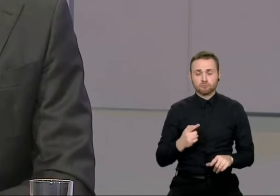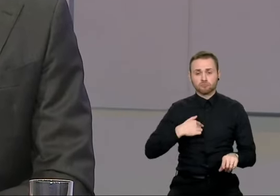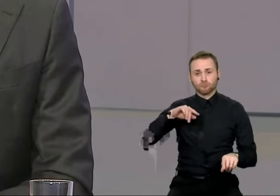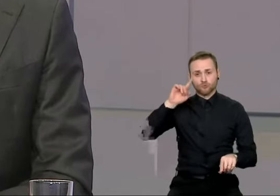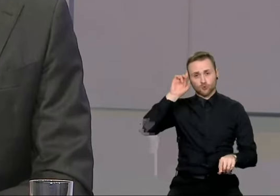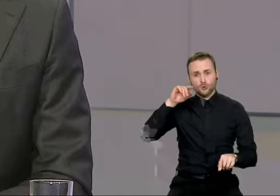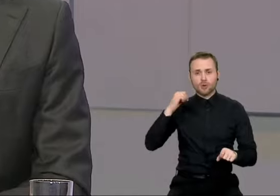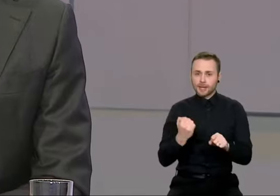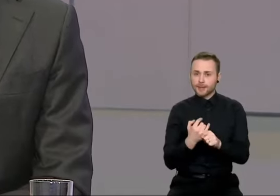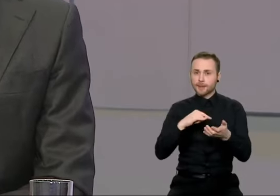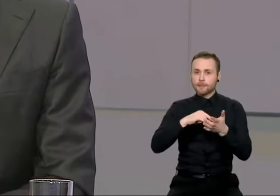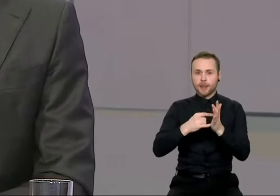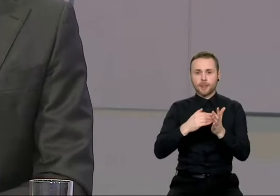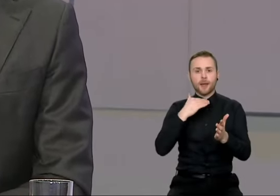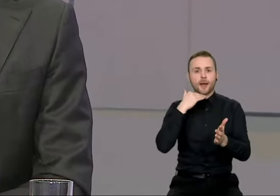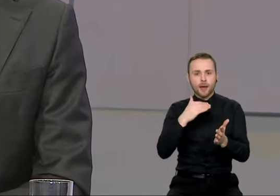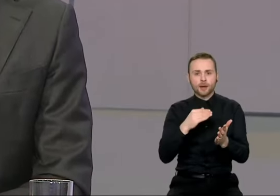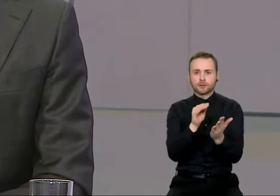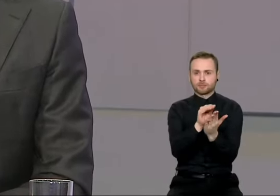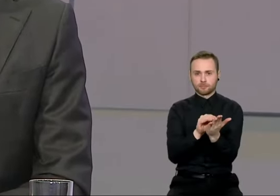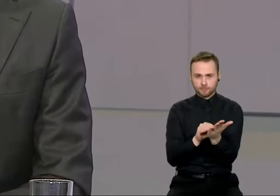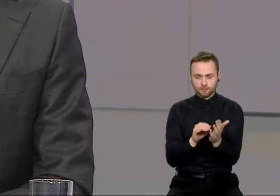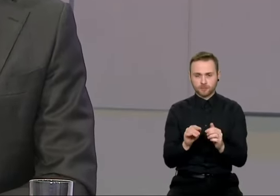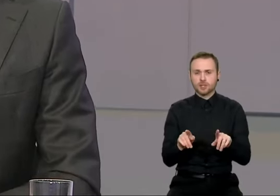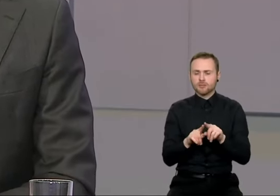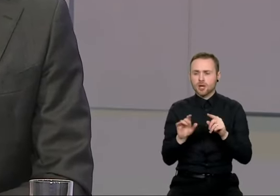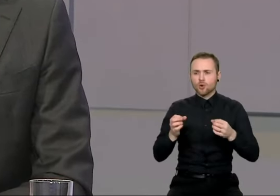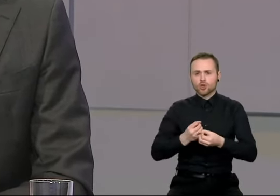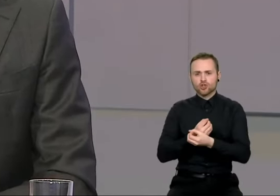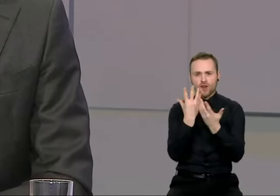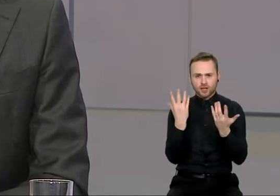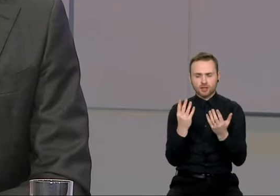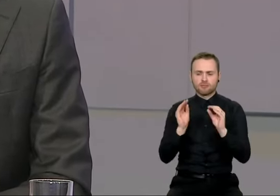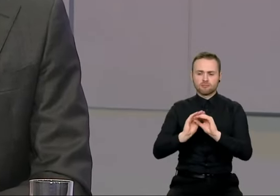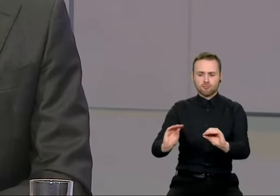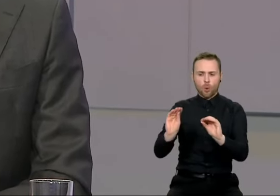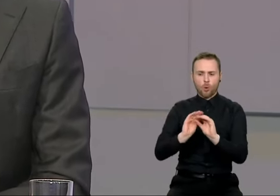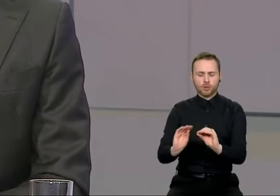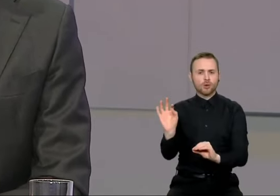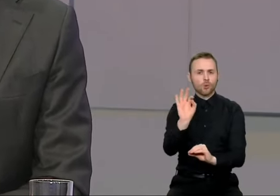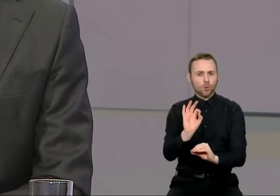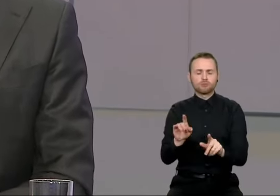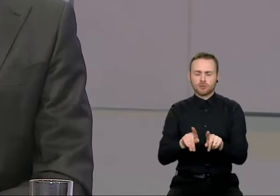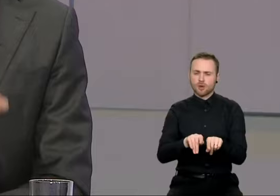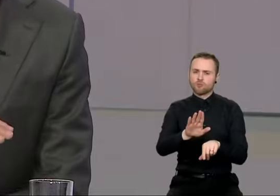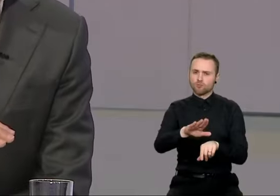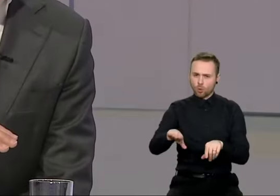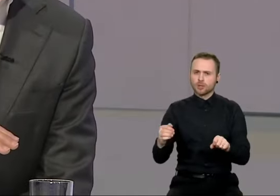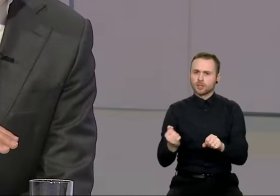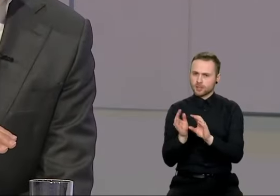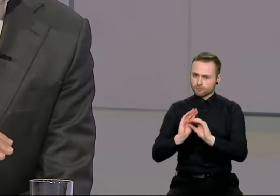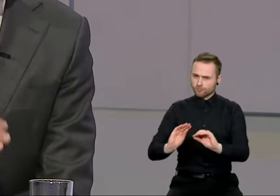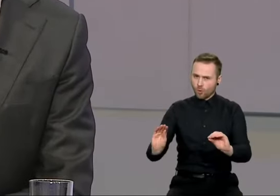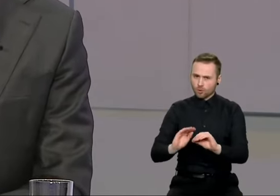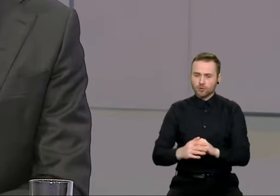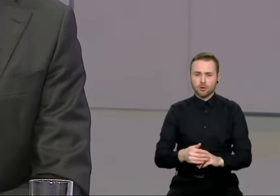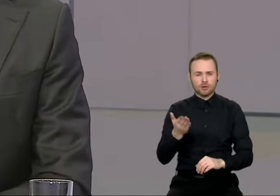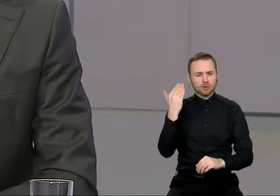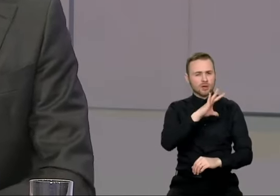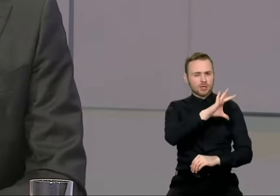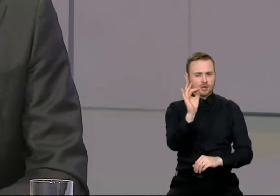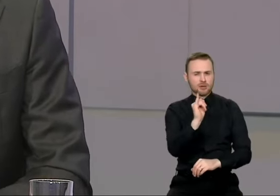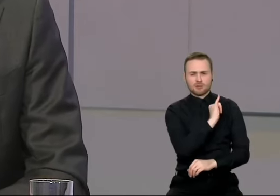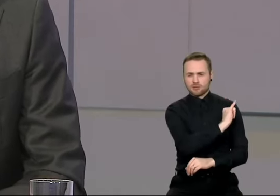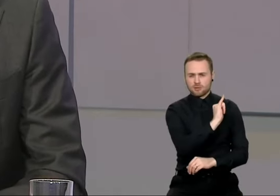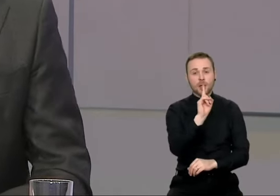numatyti. Ir pasiruošus reikia apie švietimą, taip pat mokyklas bendrauti reikia ir gražinti. blogi tarybiniai laikai,